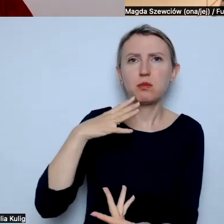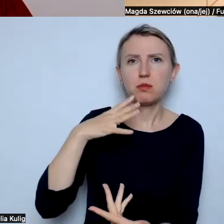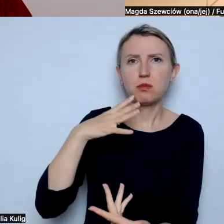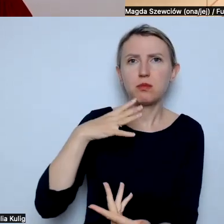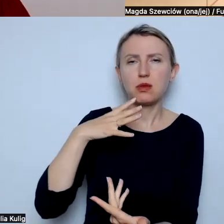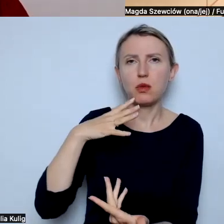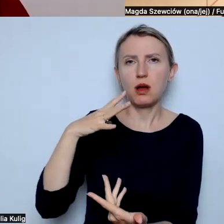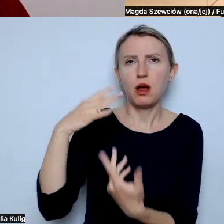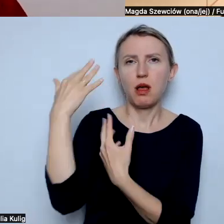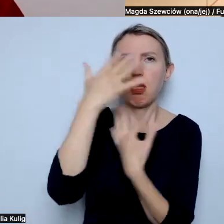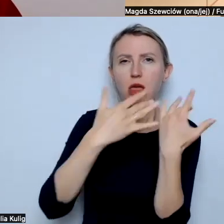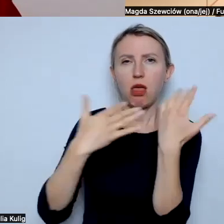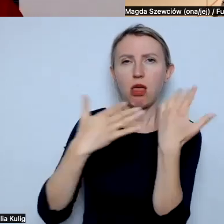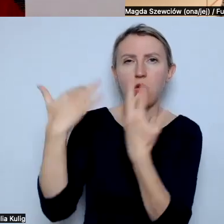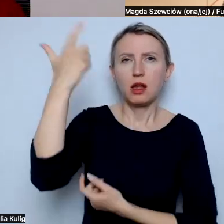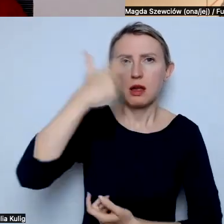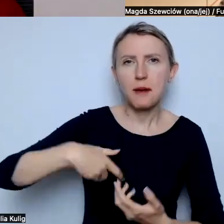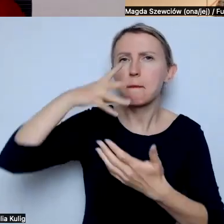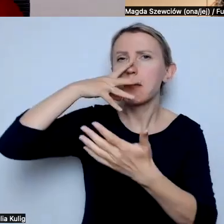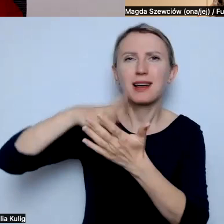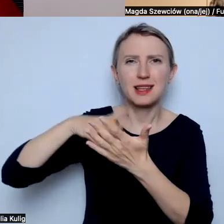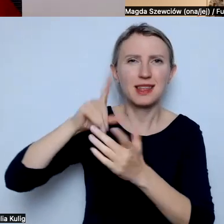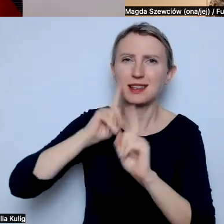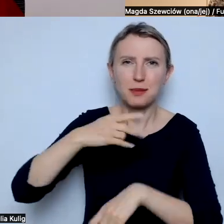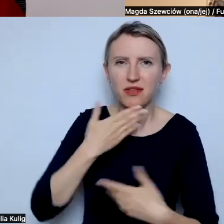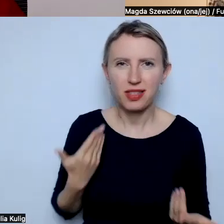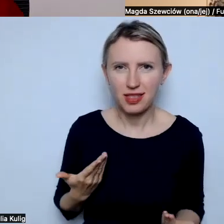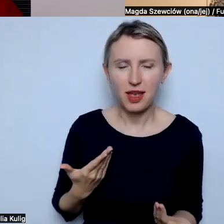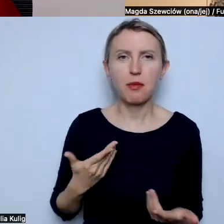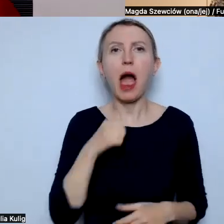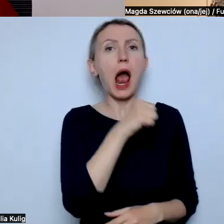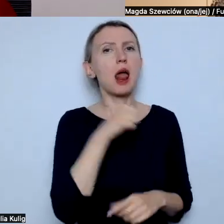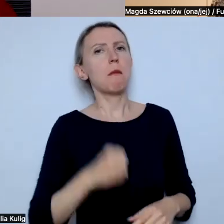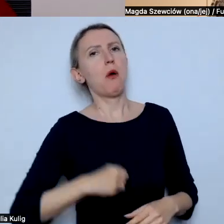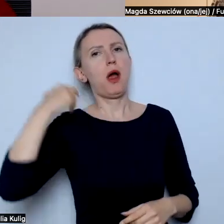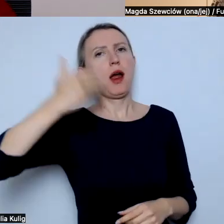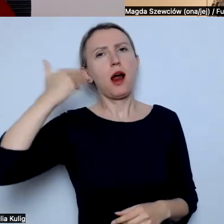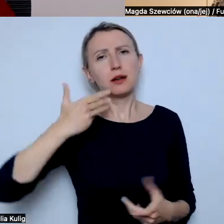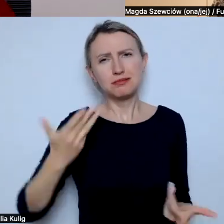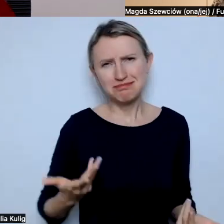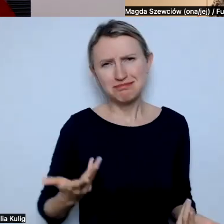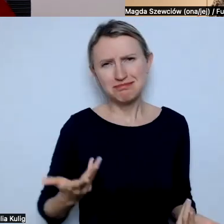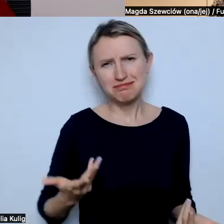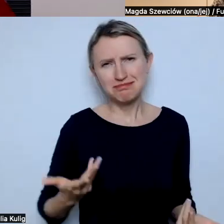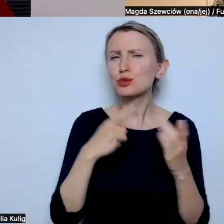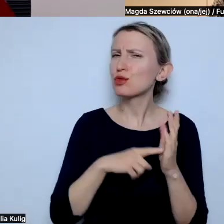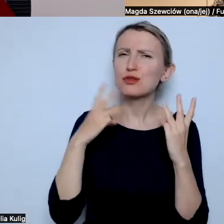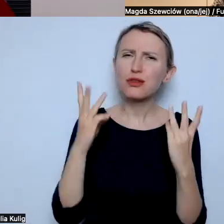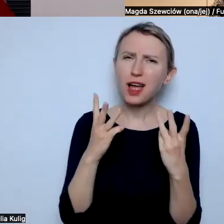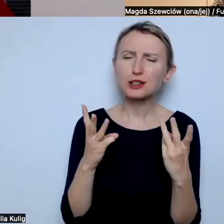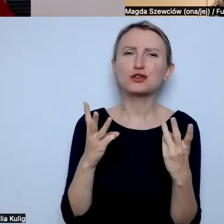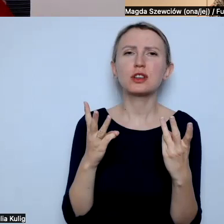badaniom, które nie istnieją, ale jakiś poseł je przytoczył, więc myślę, że to jest ekstremalnie ważne, żeby